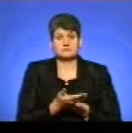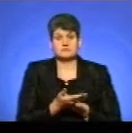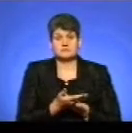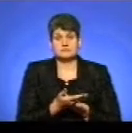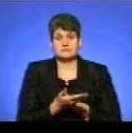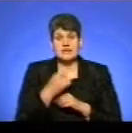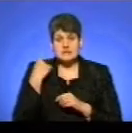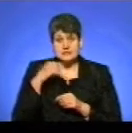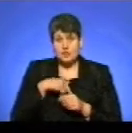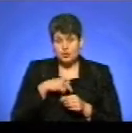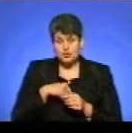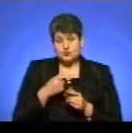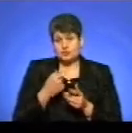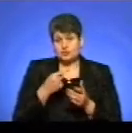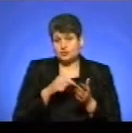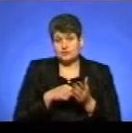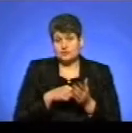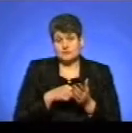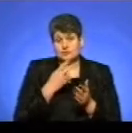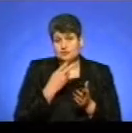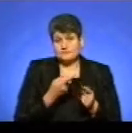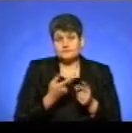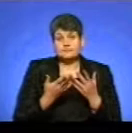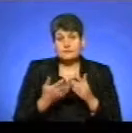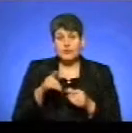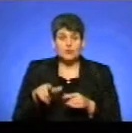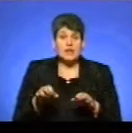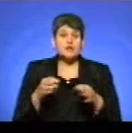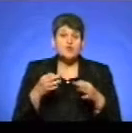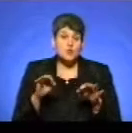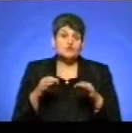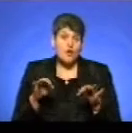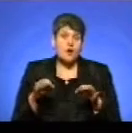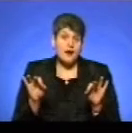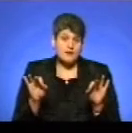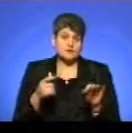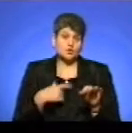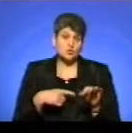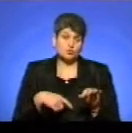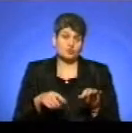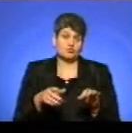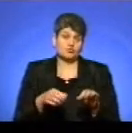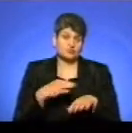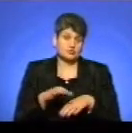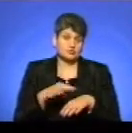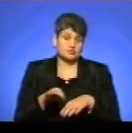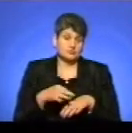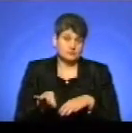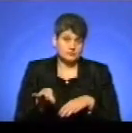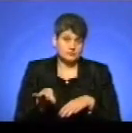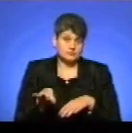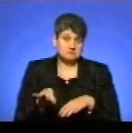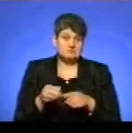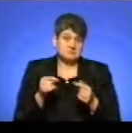із психологічної точки зору, якщо людина дозволяє над собою робити насилля,